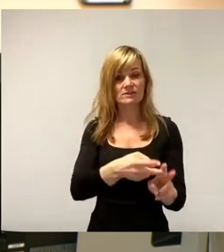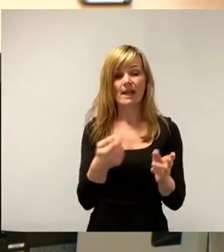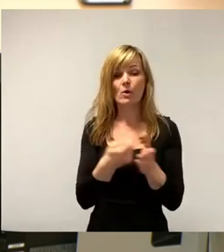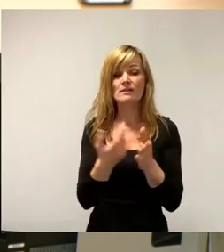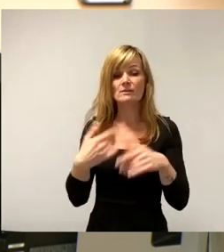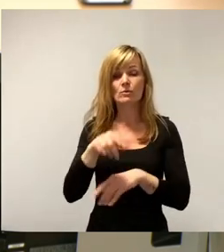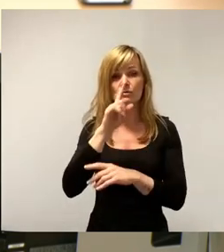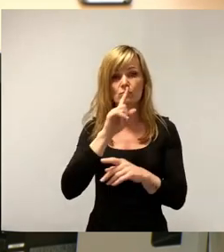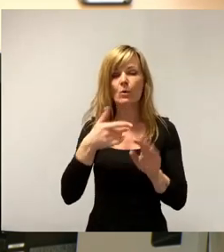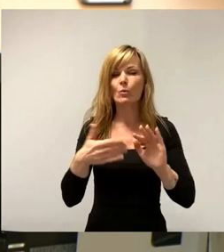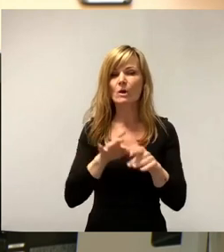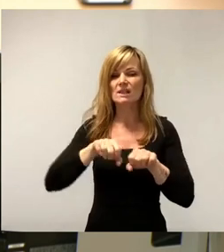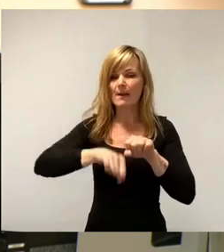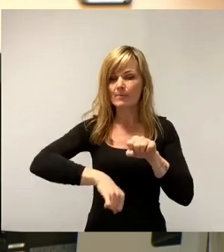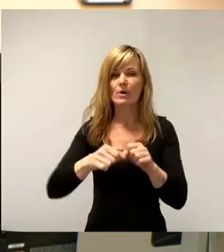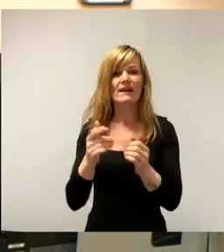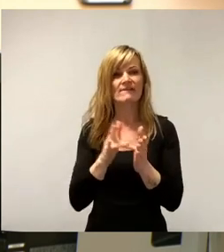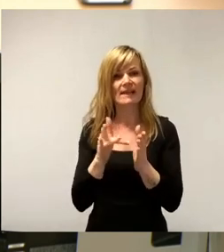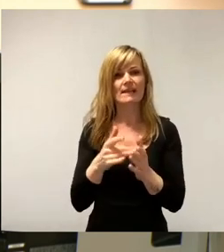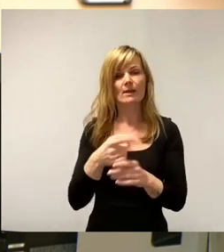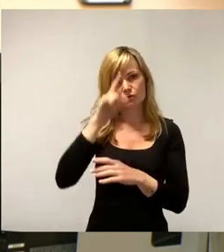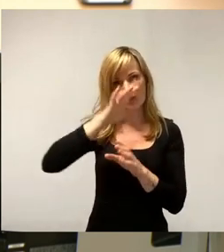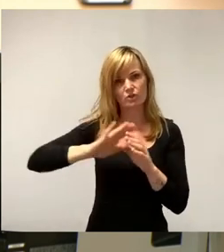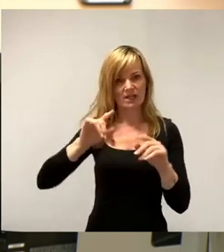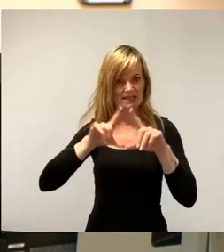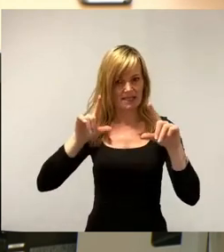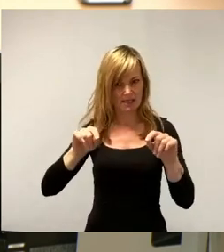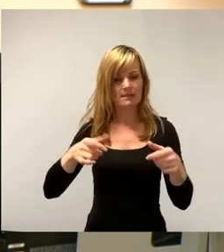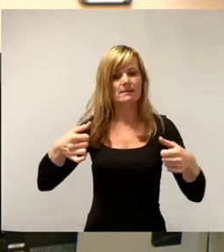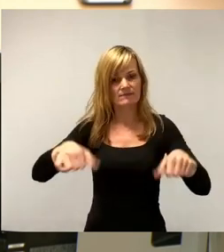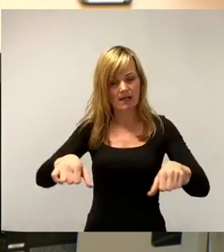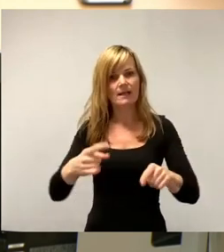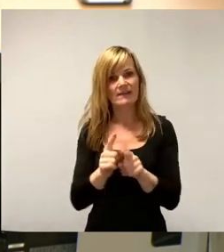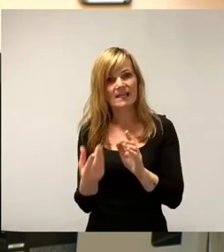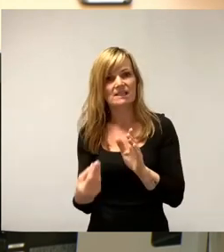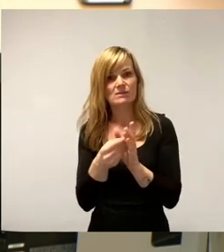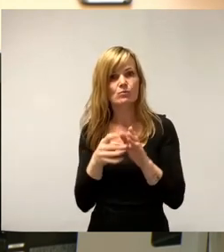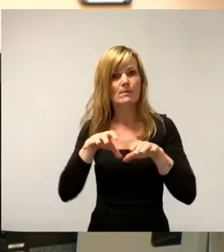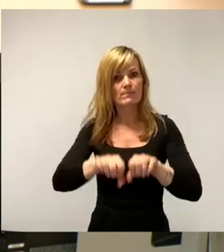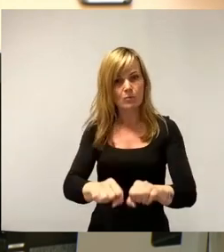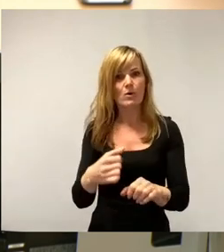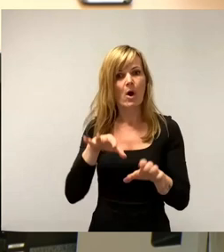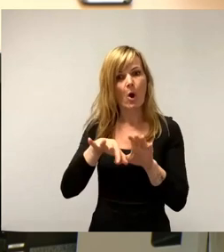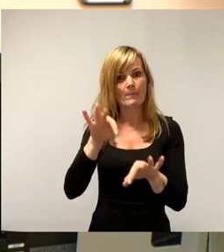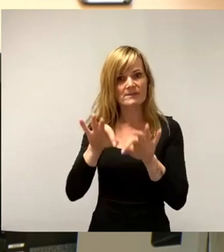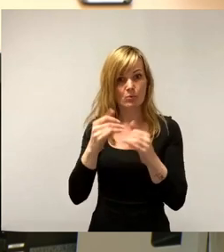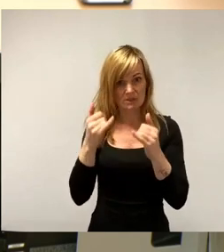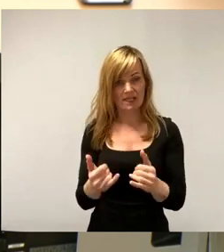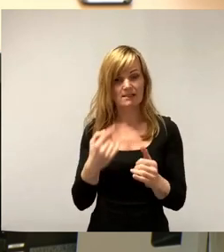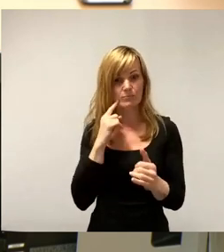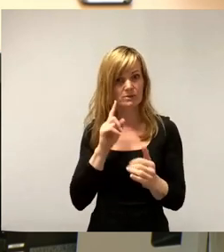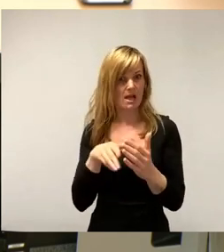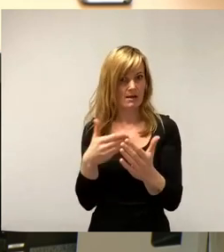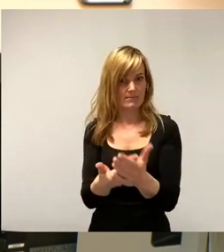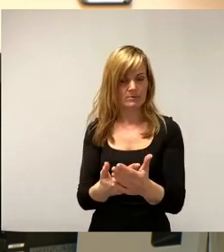unterbrochen durch das Deutschland-Ticket. Gezwungenermaßen musste das als Zubuchoption im Moment angeboten werden. Hier werden pro Jahr